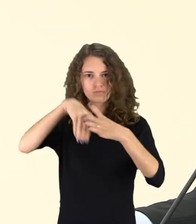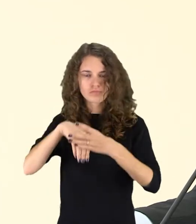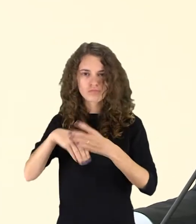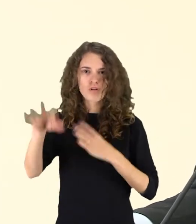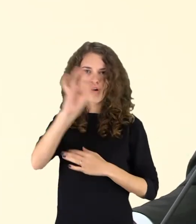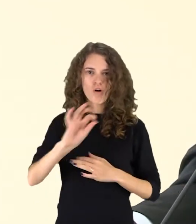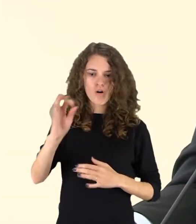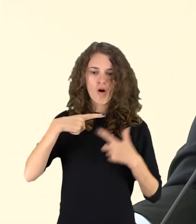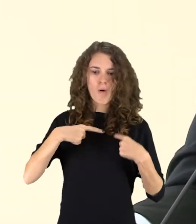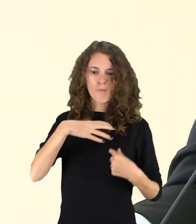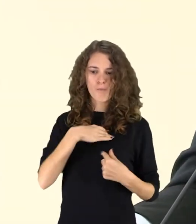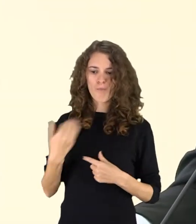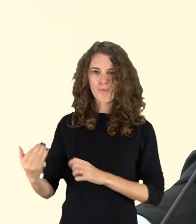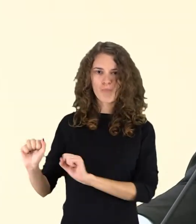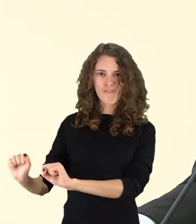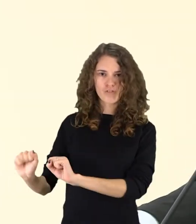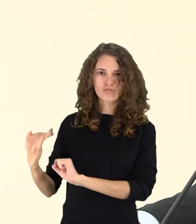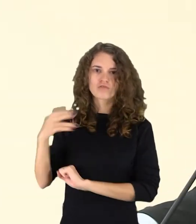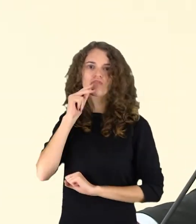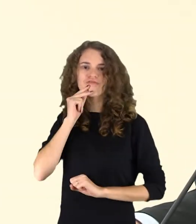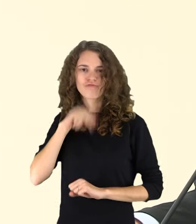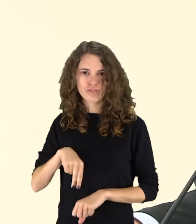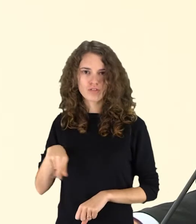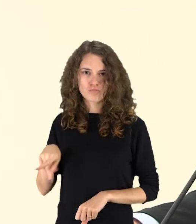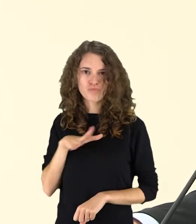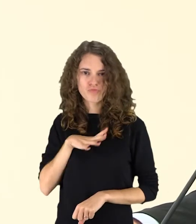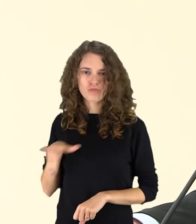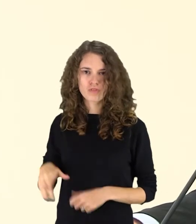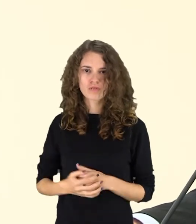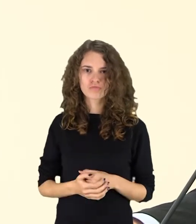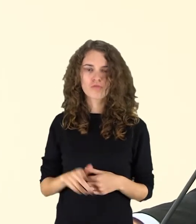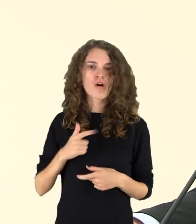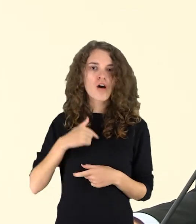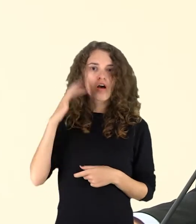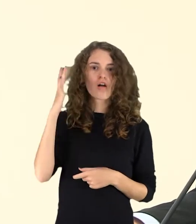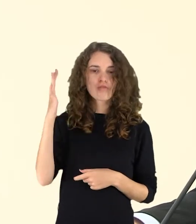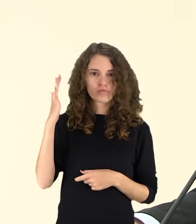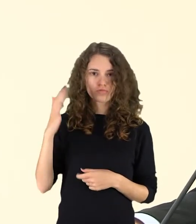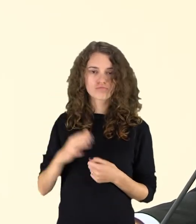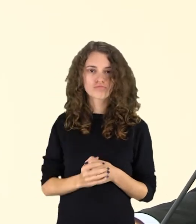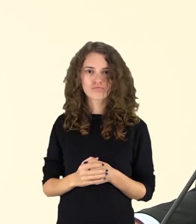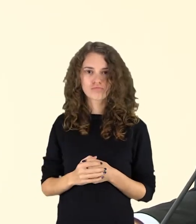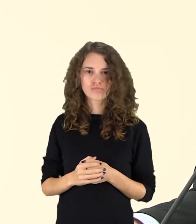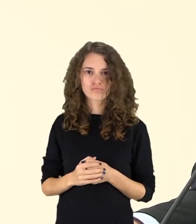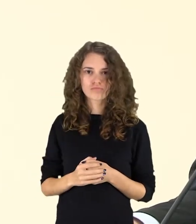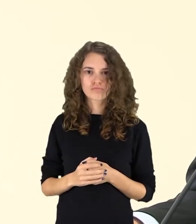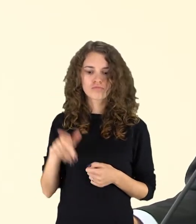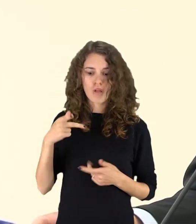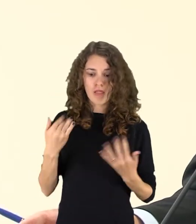dokumentais. Apie nėra pavaduotojų Mačiulio padaryta nusikalstama reikia. Todėl manau, kad tarybos